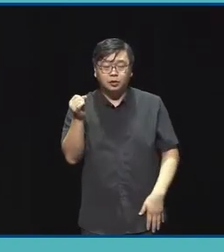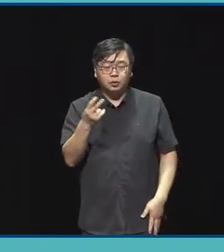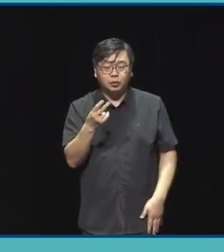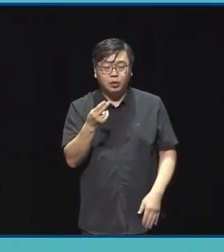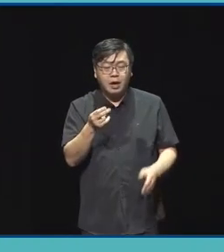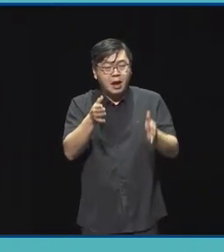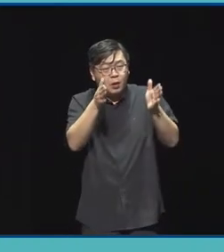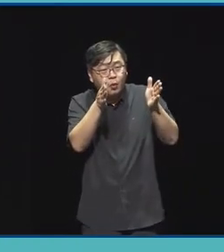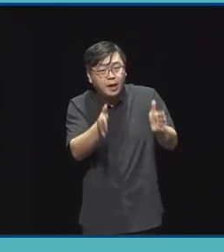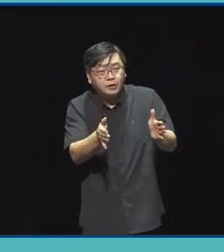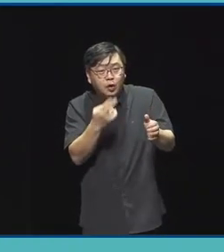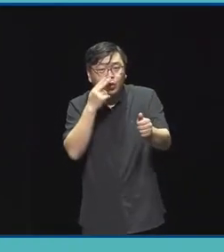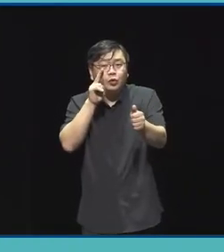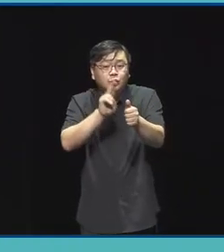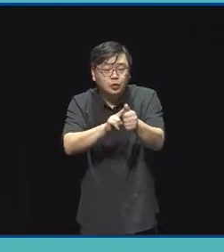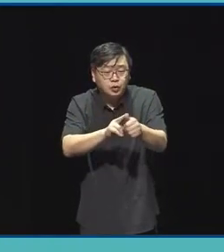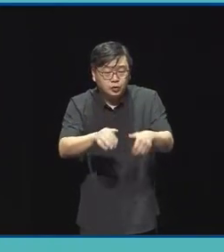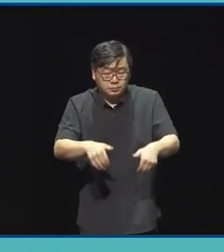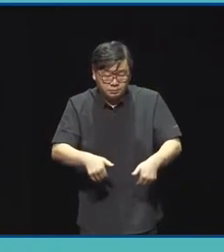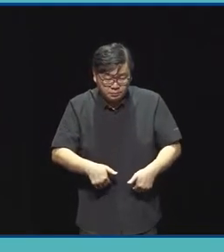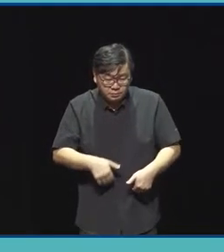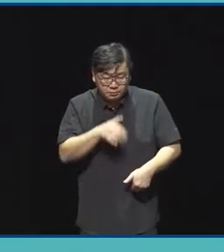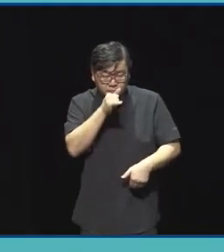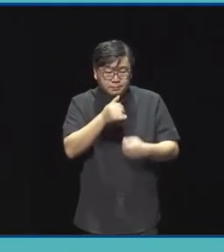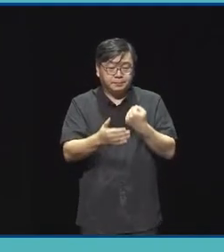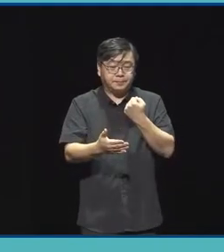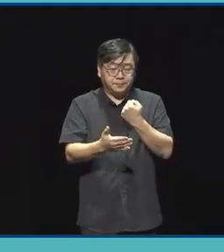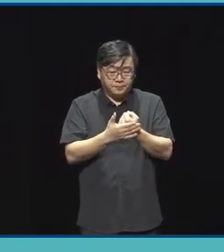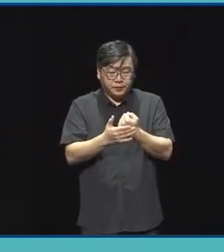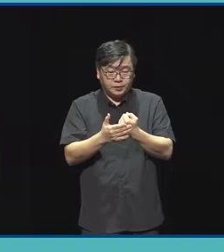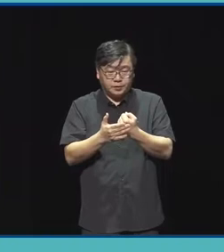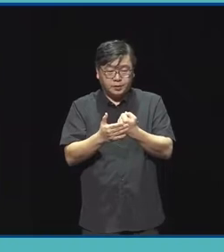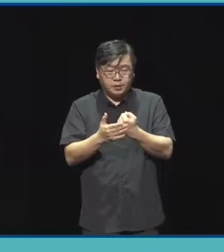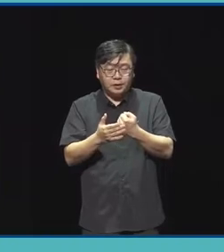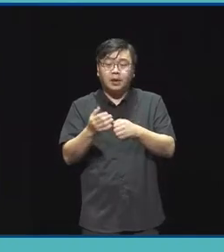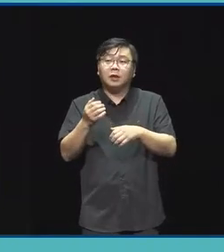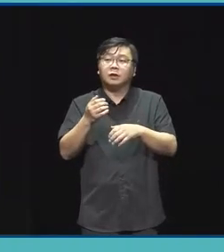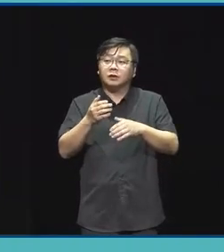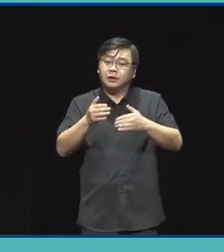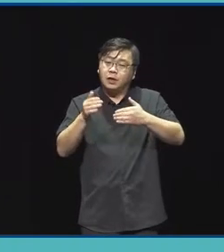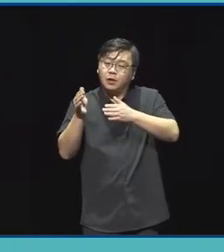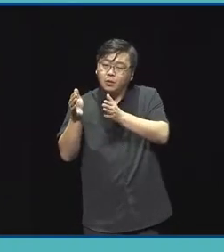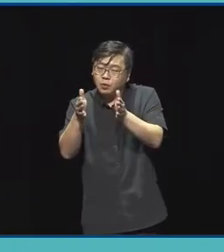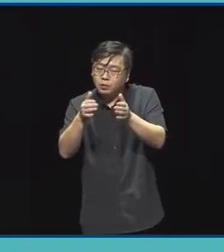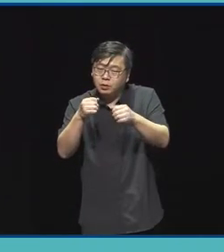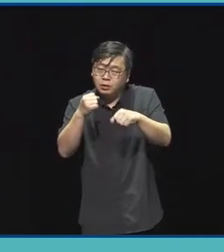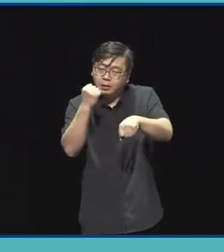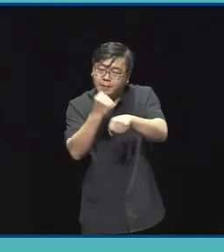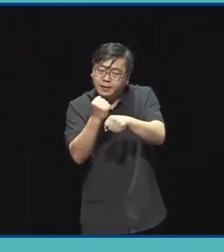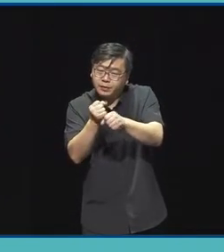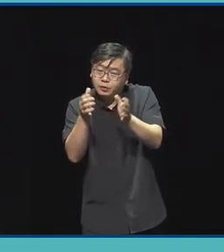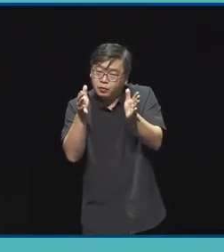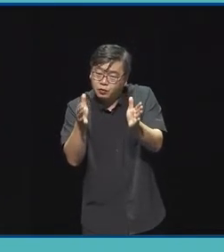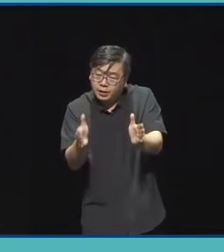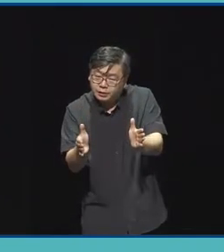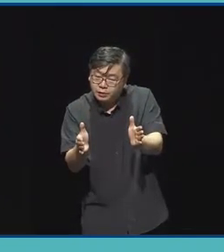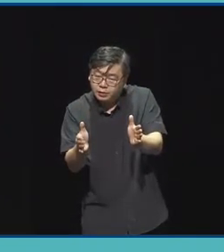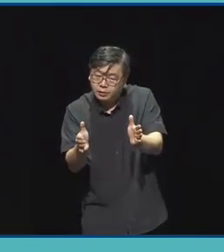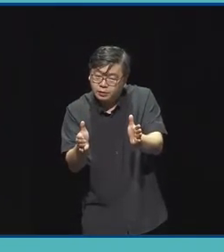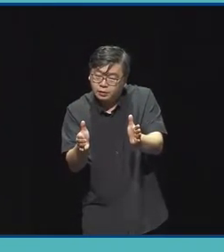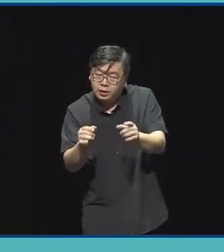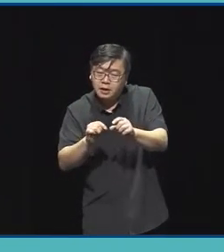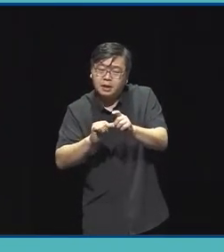때문에 성과 공유를 통해서 전체 사업에 대해서 진행된 결과, 과정, 그리고 그를 통해서 새롭게 알아가신